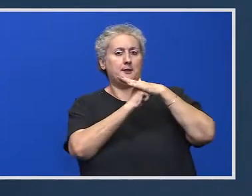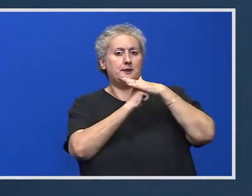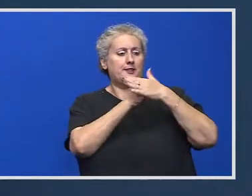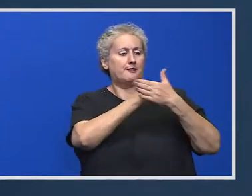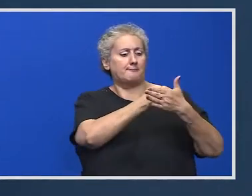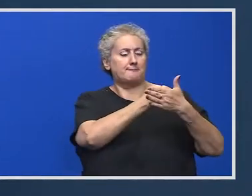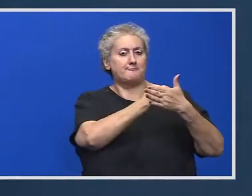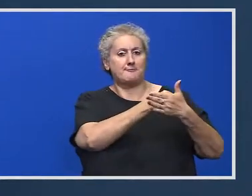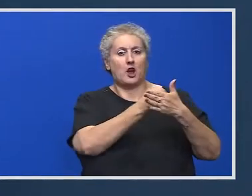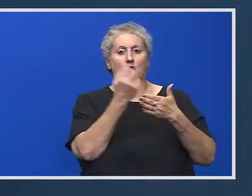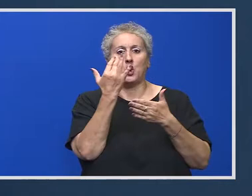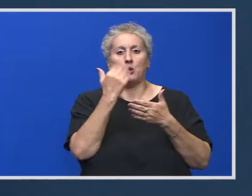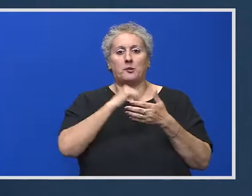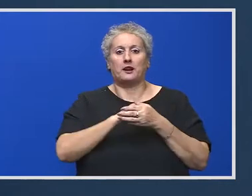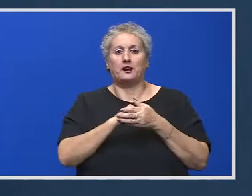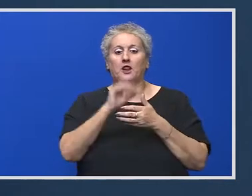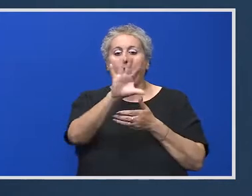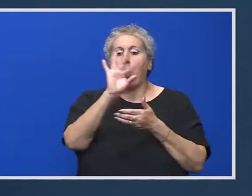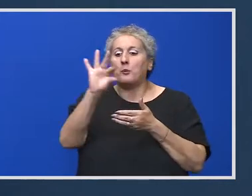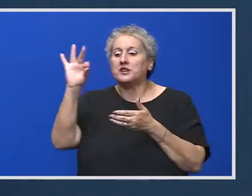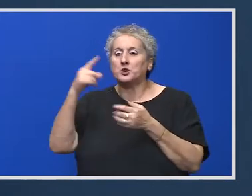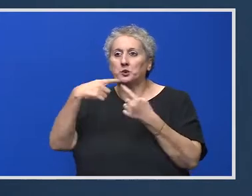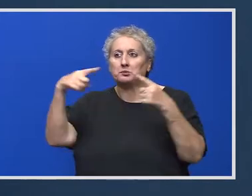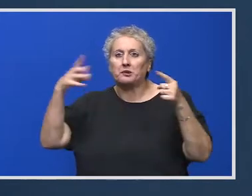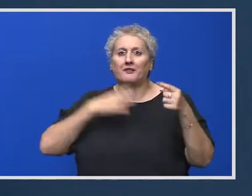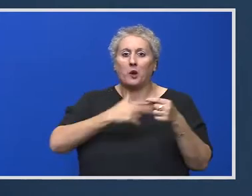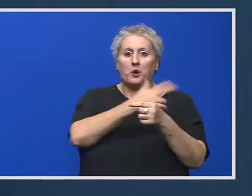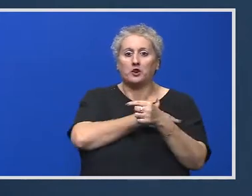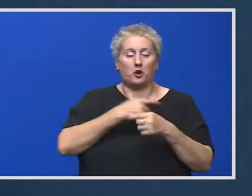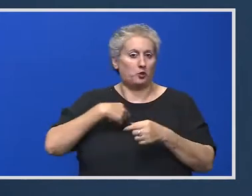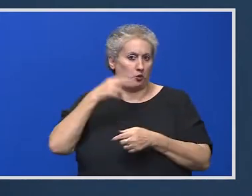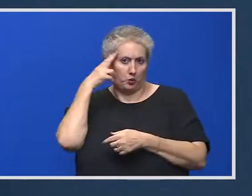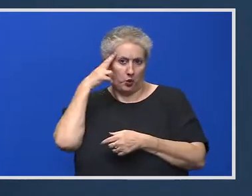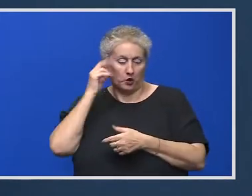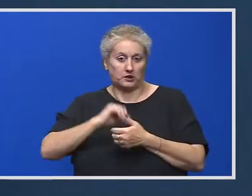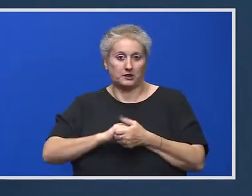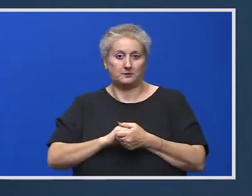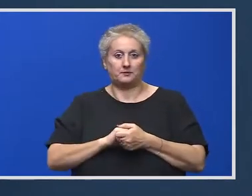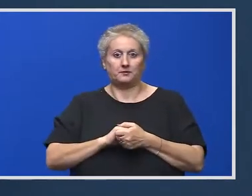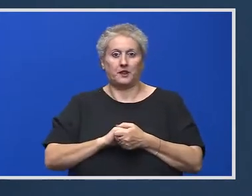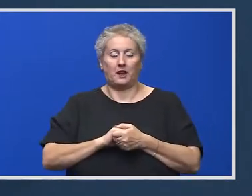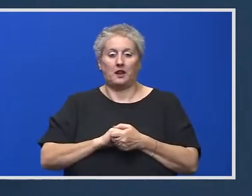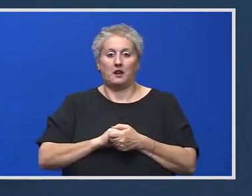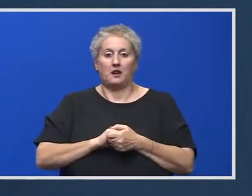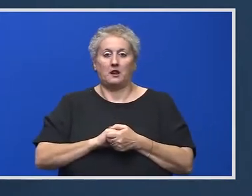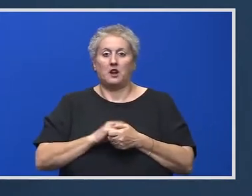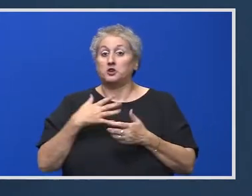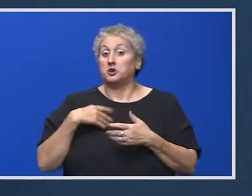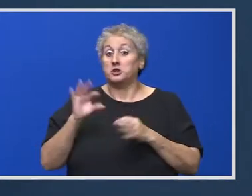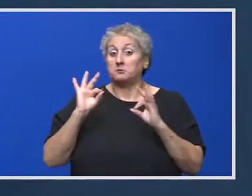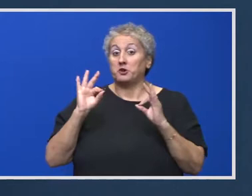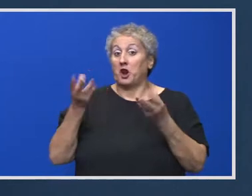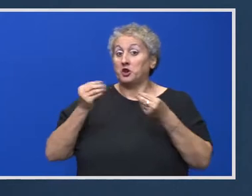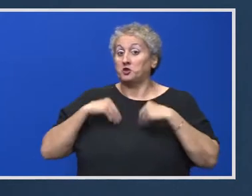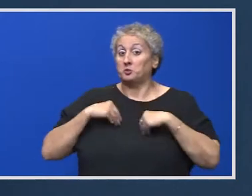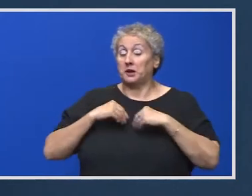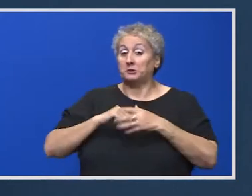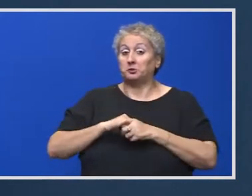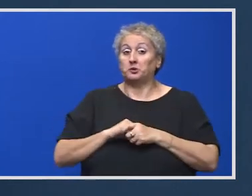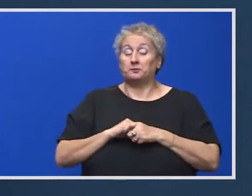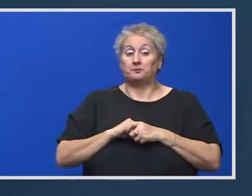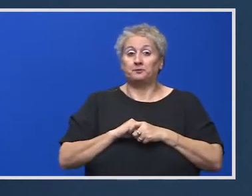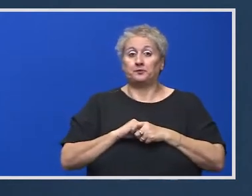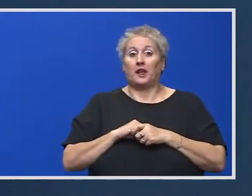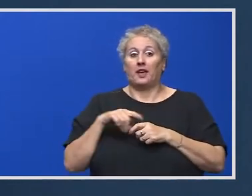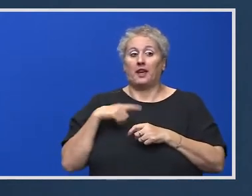numărul de opțiuni. Nu cunosc eu să fie. Și nici din partea specialiștilor n-am înțeles acest lucru.